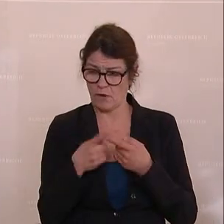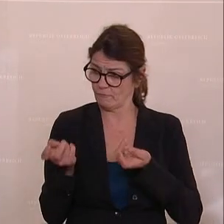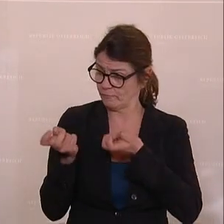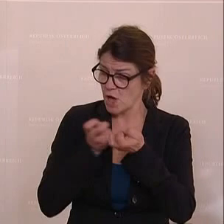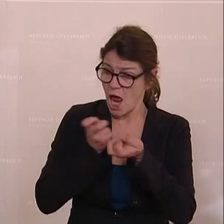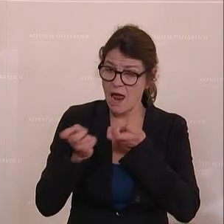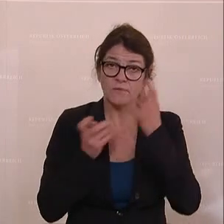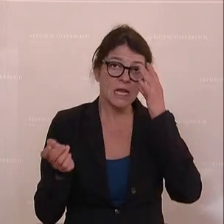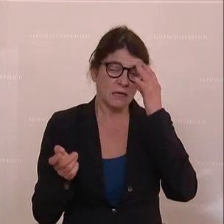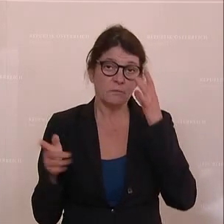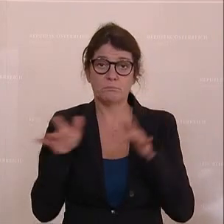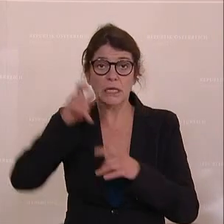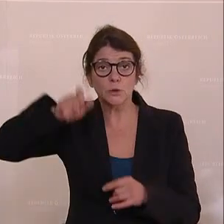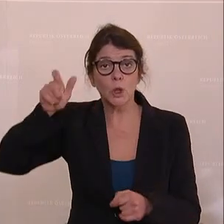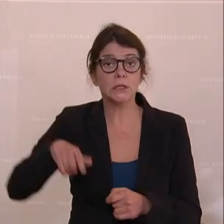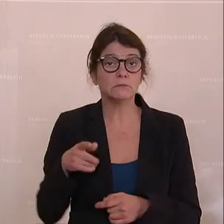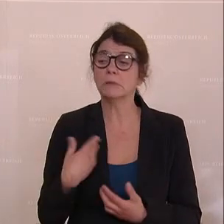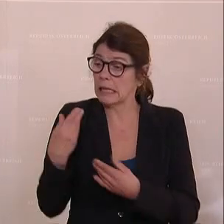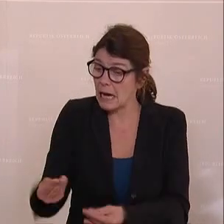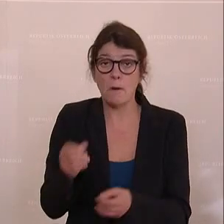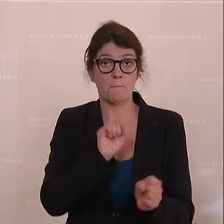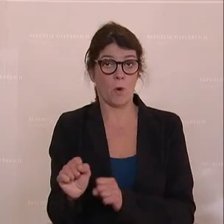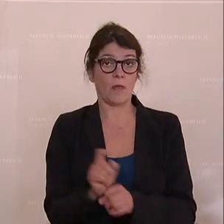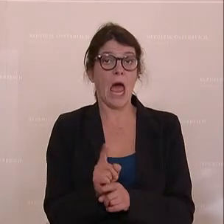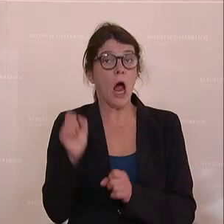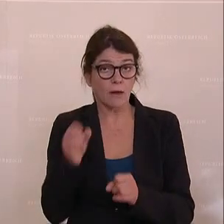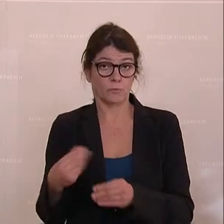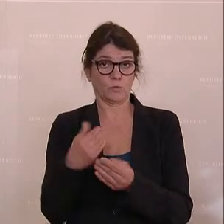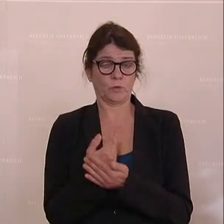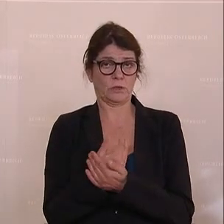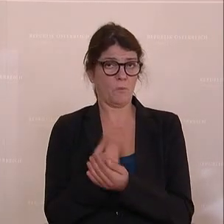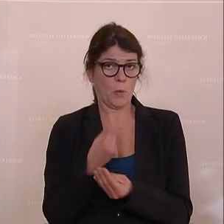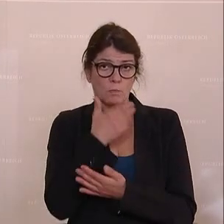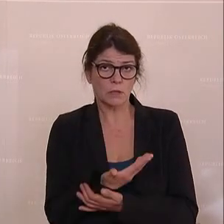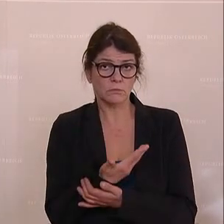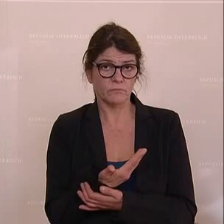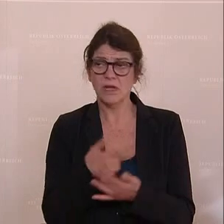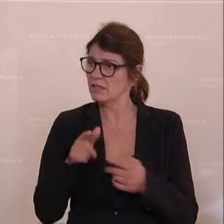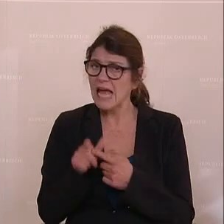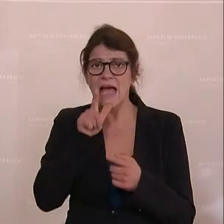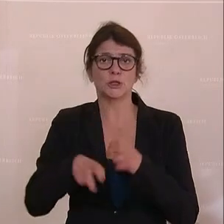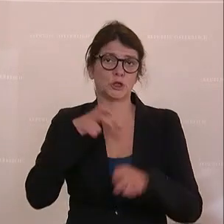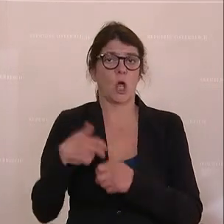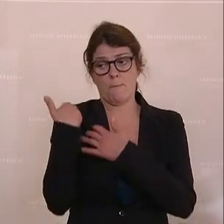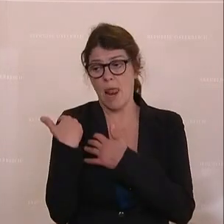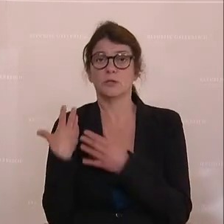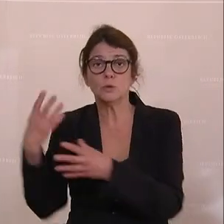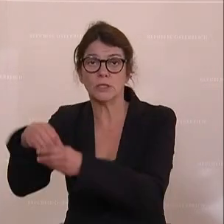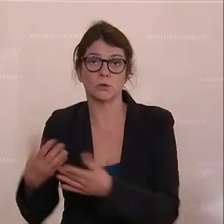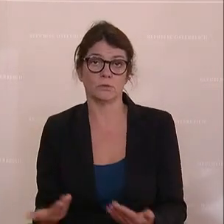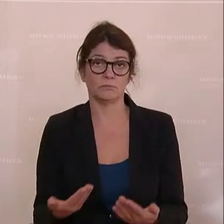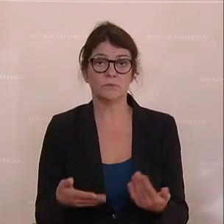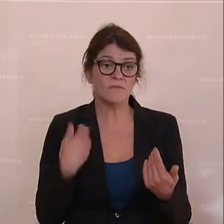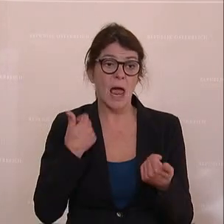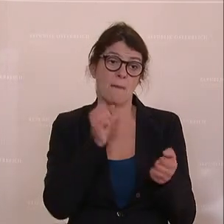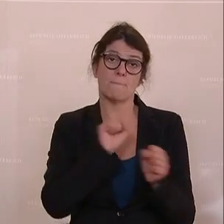Basis, Pensionisten die Möglichkeit zu schaffen, dazu zu verdienen, ohne sie steuerlich zu belasten? Das wäre eine